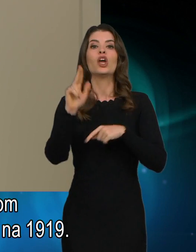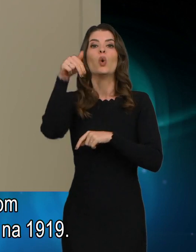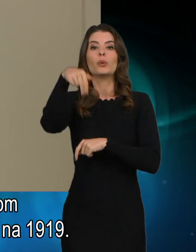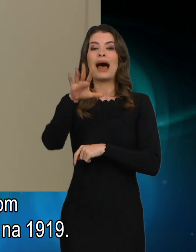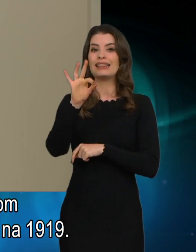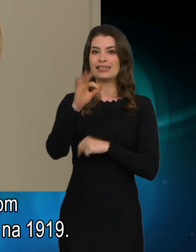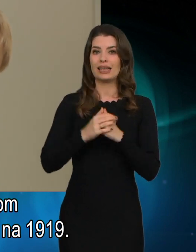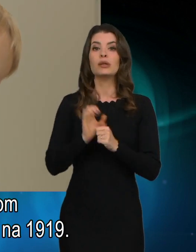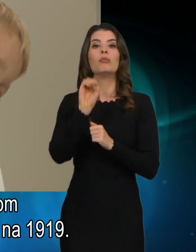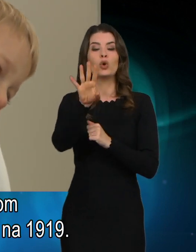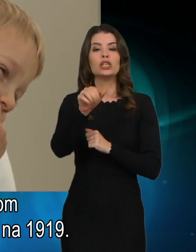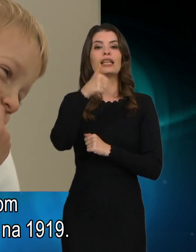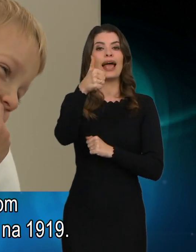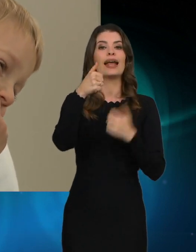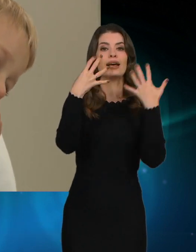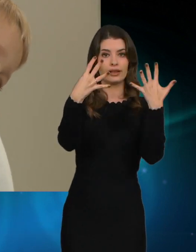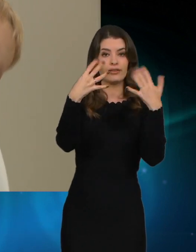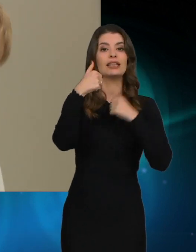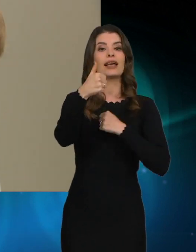-a. 1919. da vid.